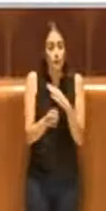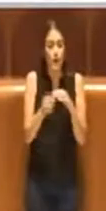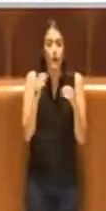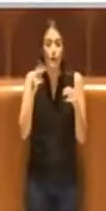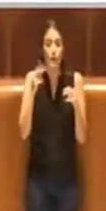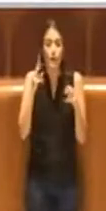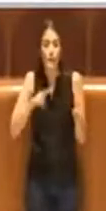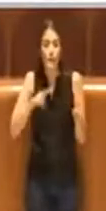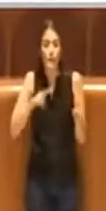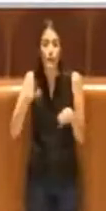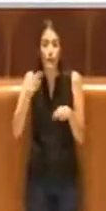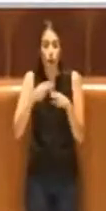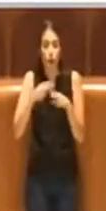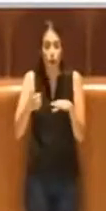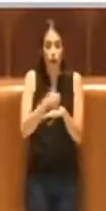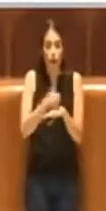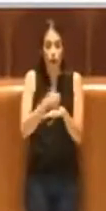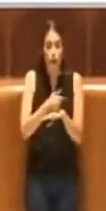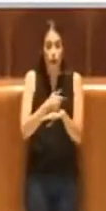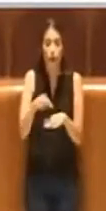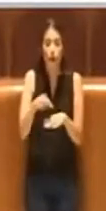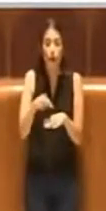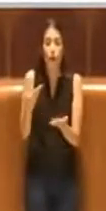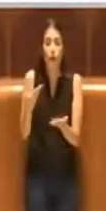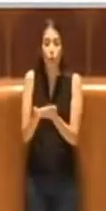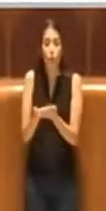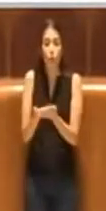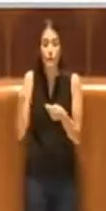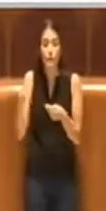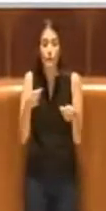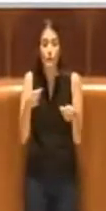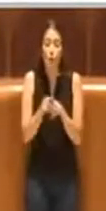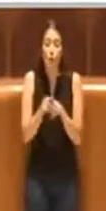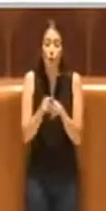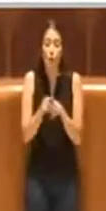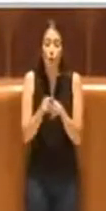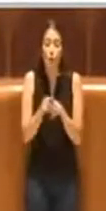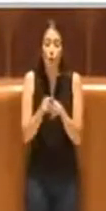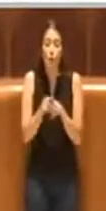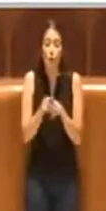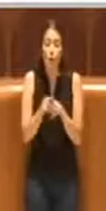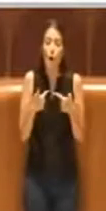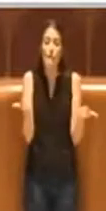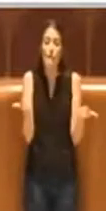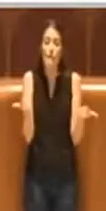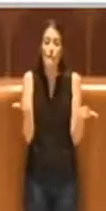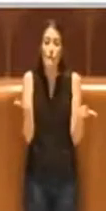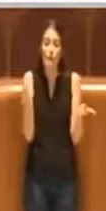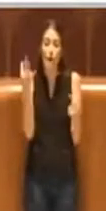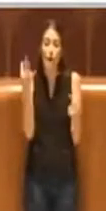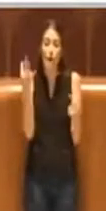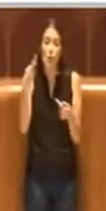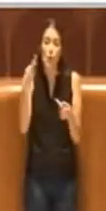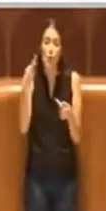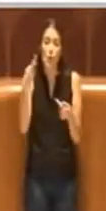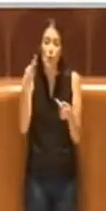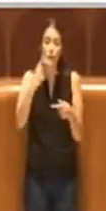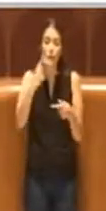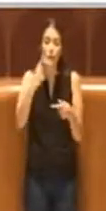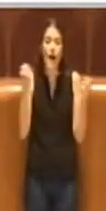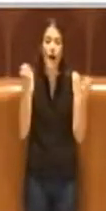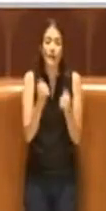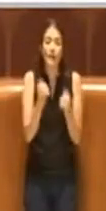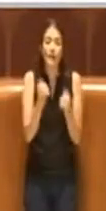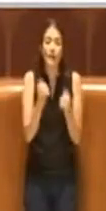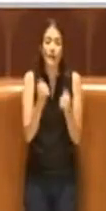organizzazione del mercato come un'offerta di qualità per le attività ulteriori di